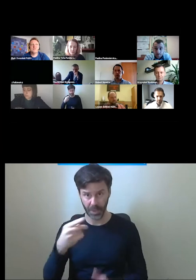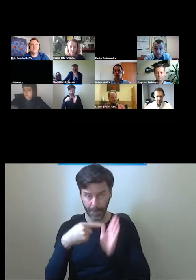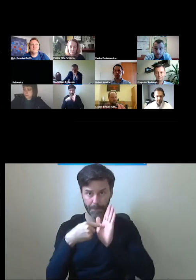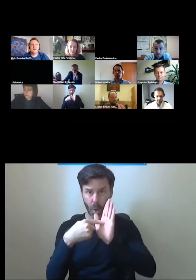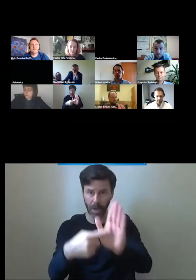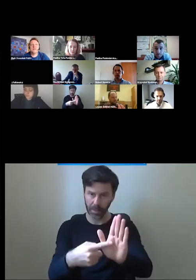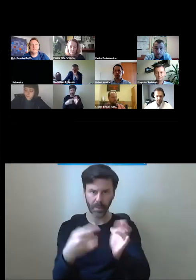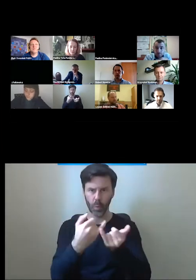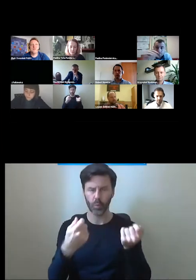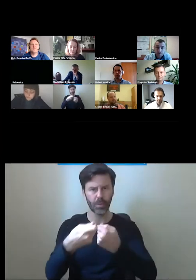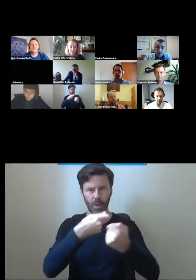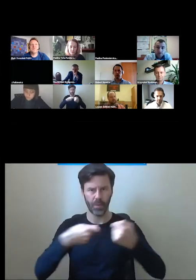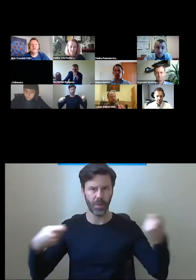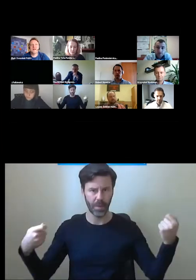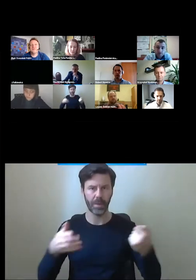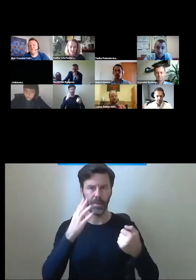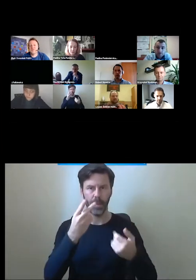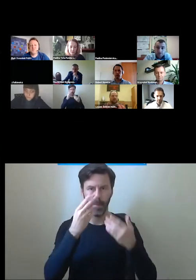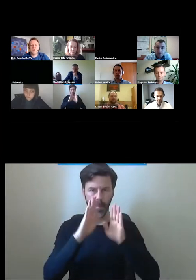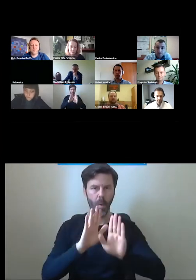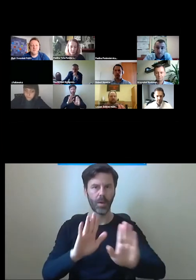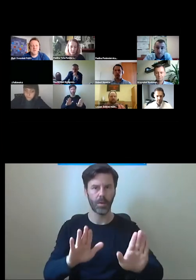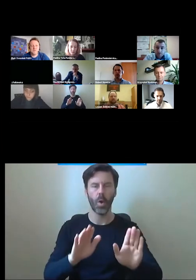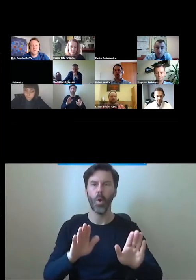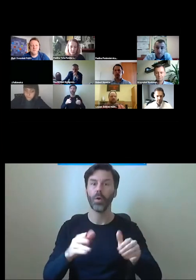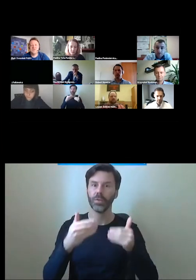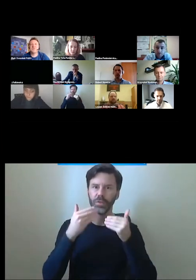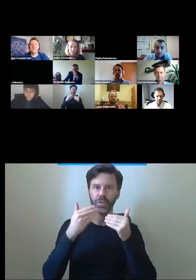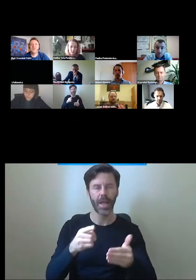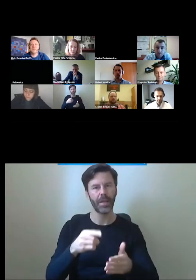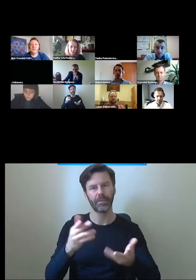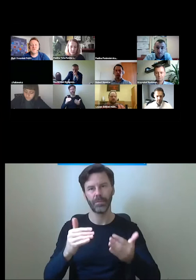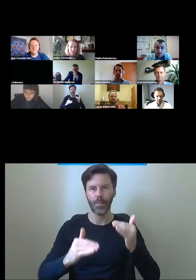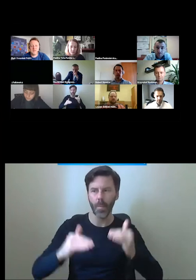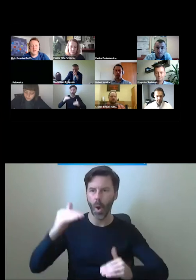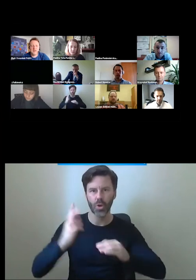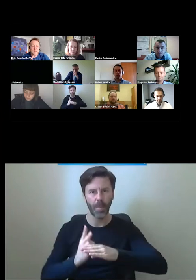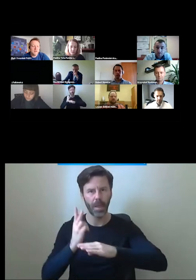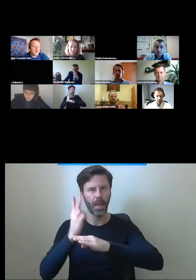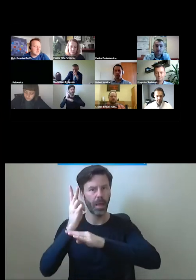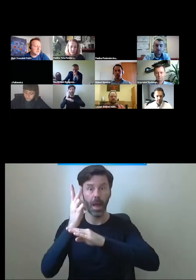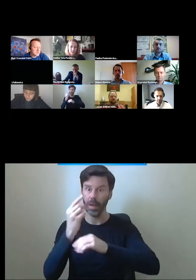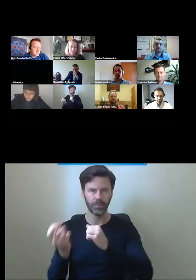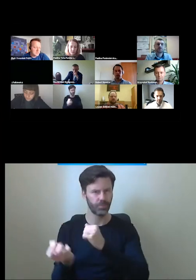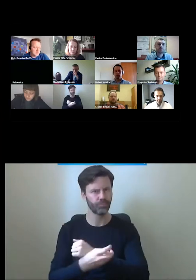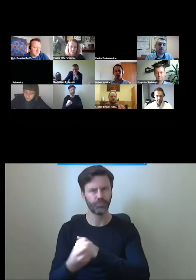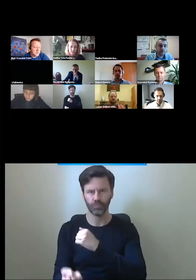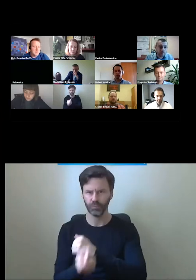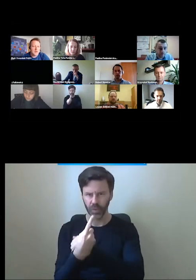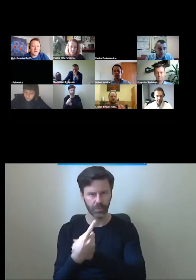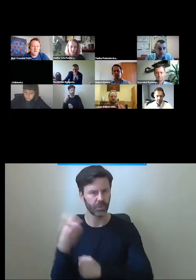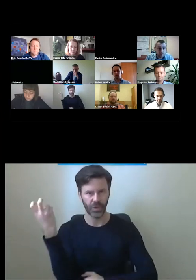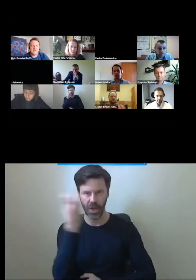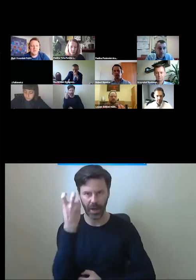rozwiązania, które pozwalają właśnie pokonywać poziomy i są trochę mniej oczywiste. Od tego zaczniemy.